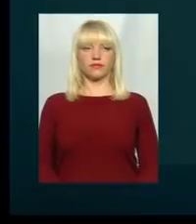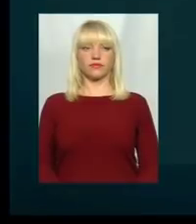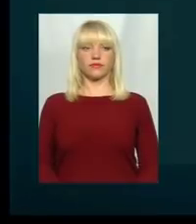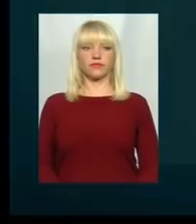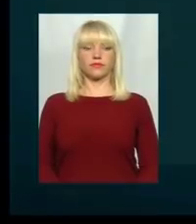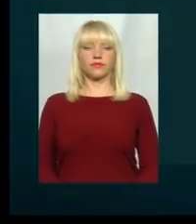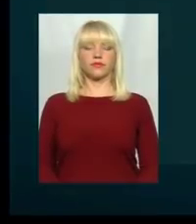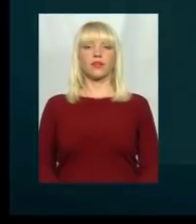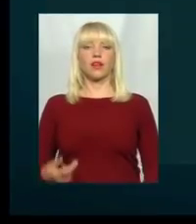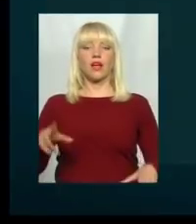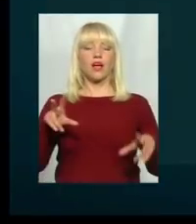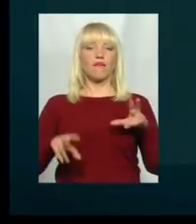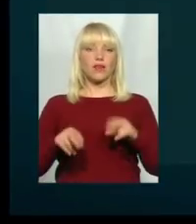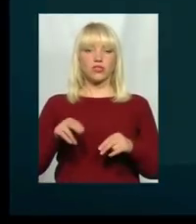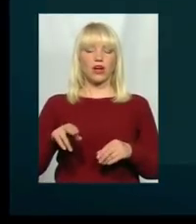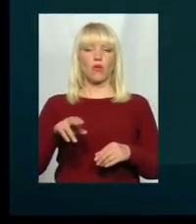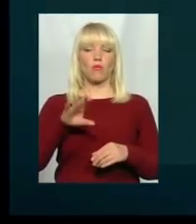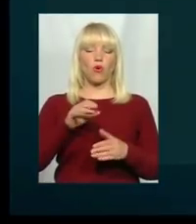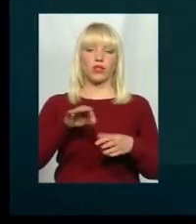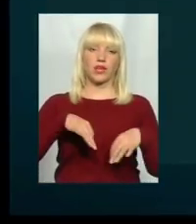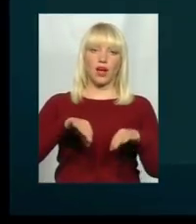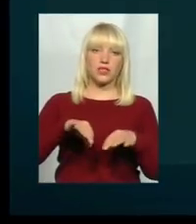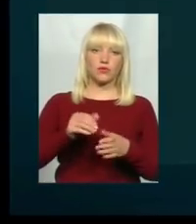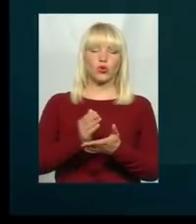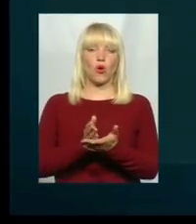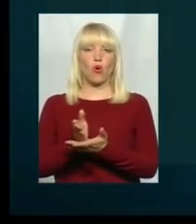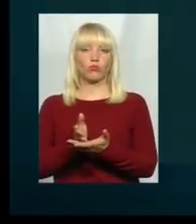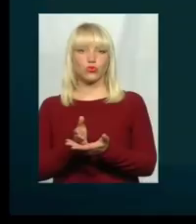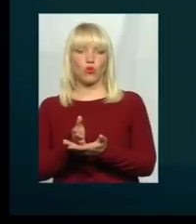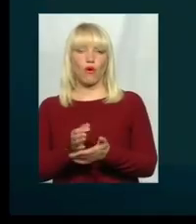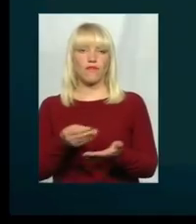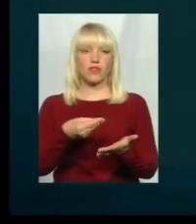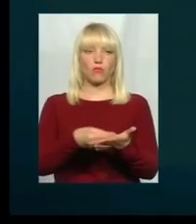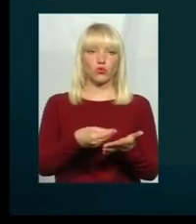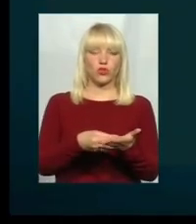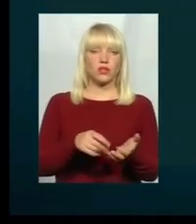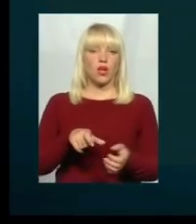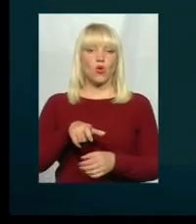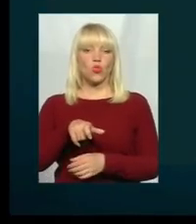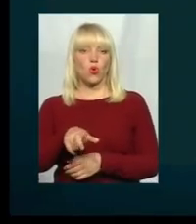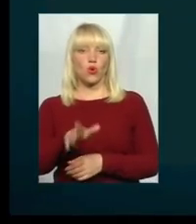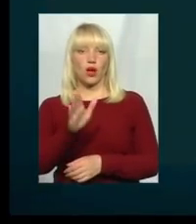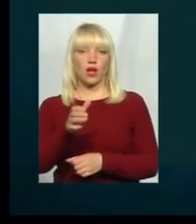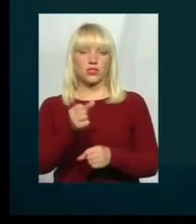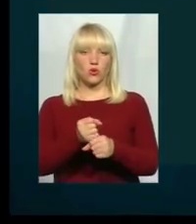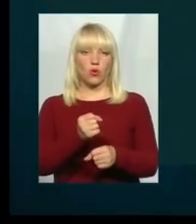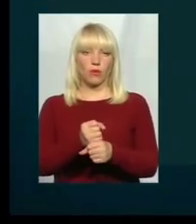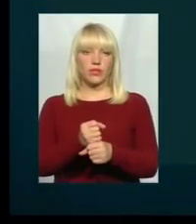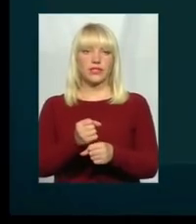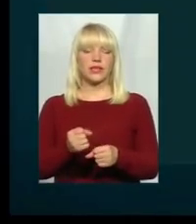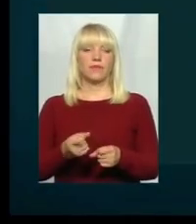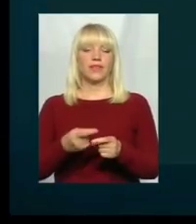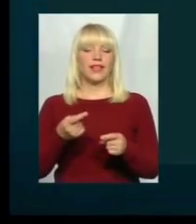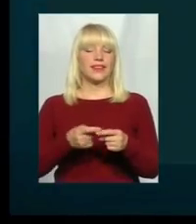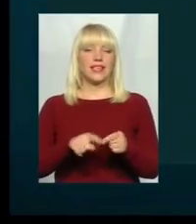Плюси, я вважаю, що це по транспорту, обслуговування, бюджет. Можливо, дорога зробиться не ця інша